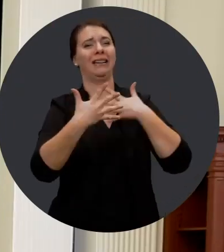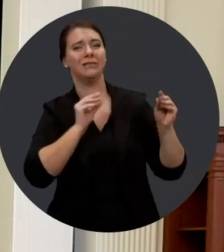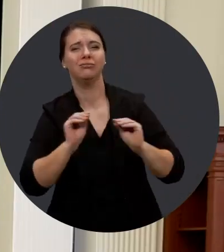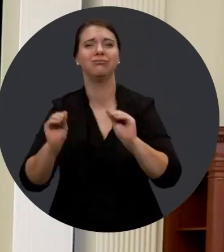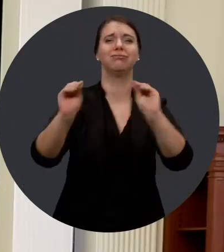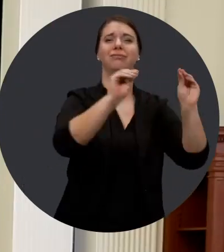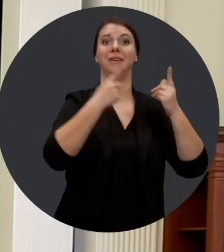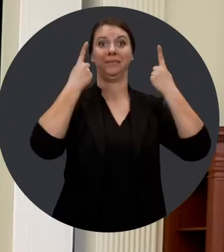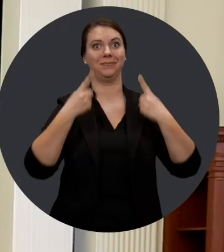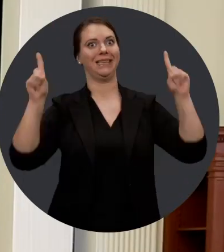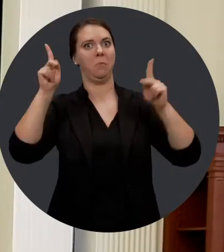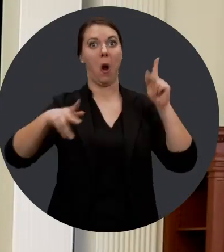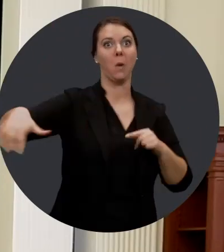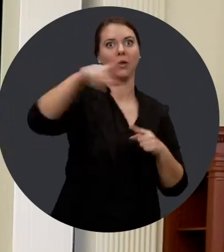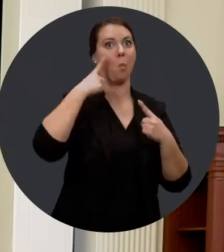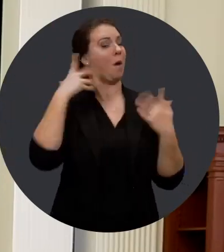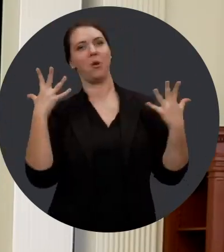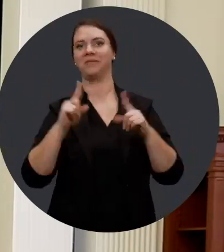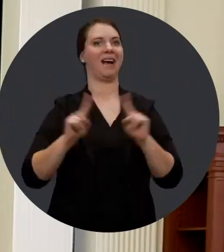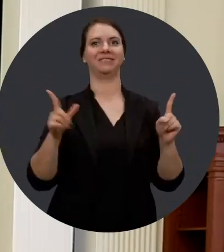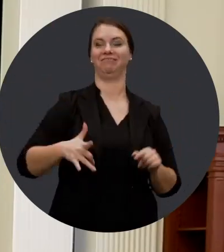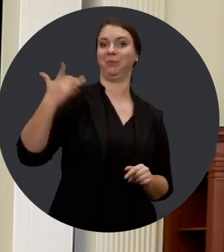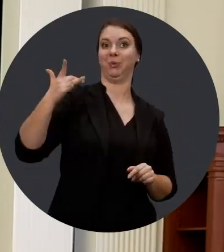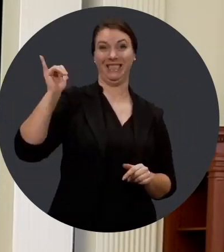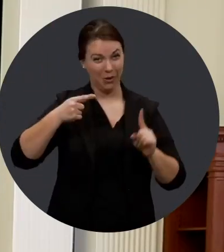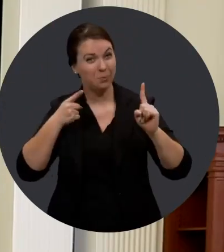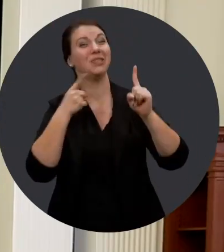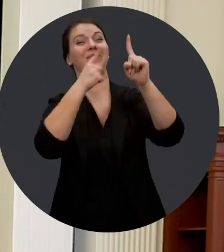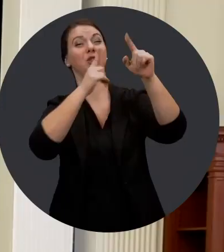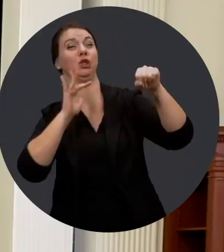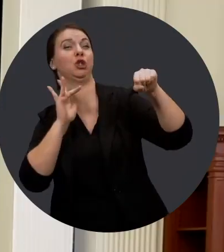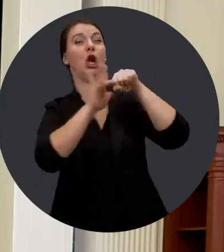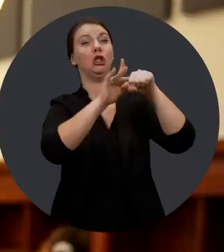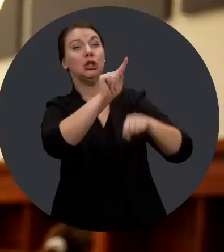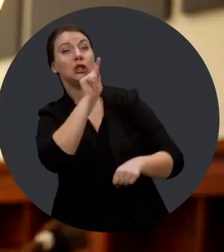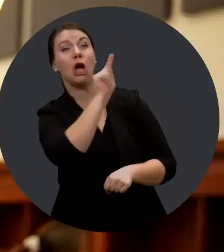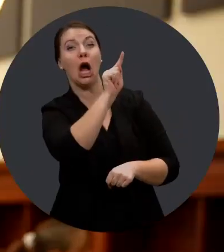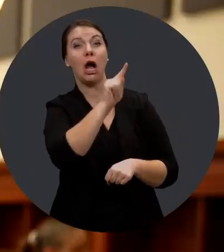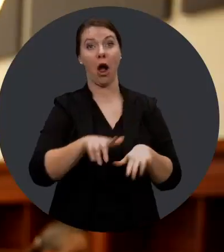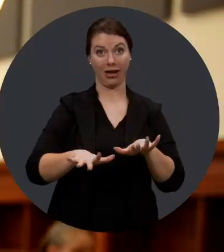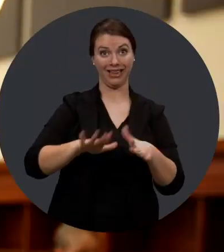ce contact-là, eux aussi, finalement, ils finissent par ne avoir la différence. Donc, je pense que quand on touche à ça,